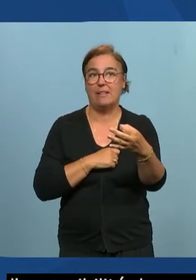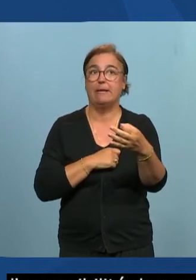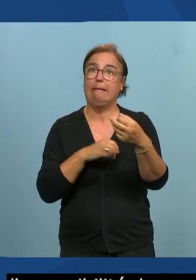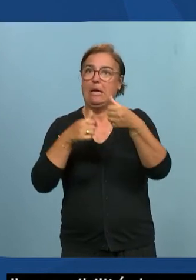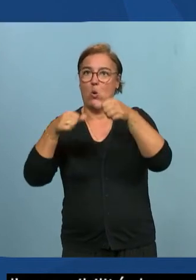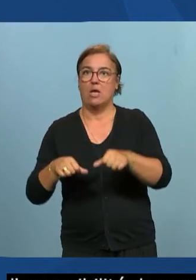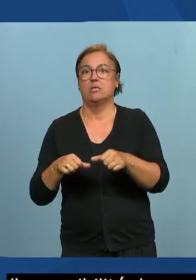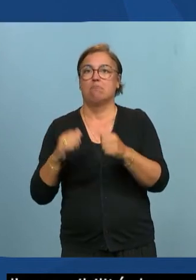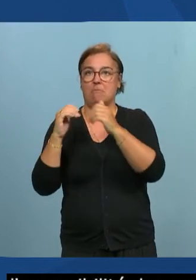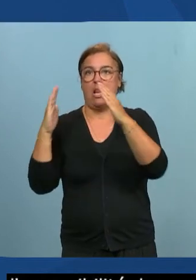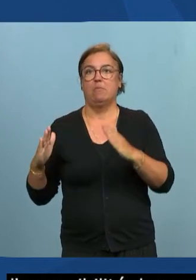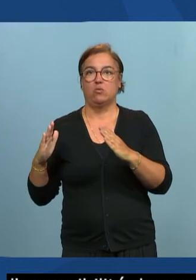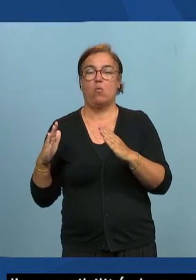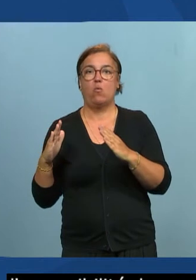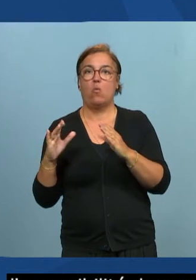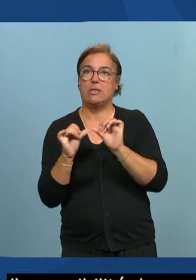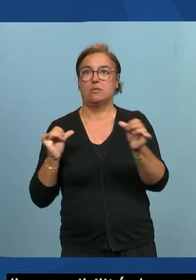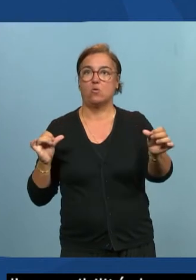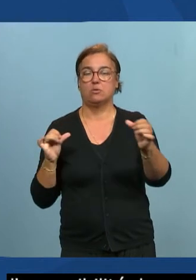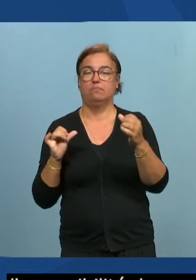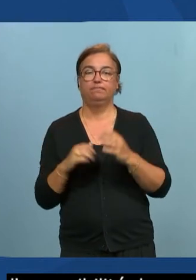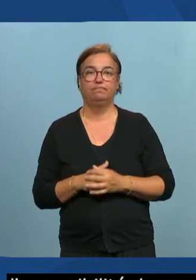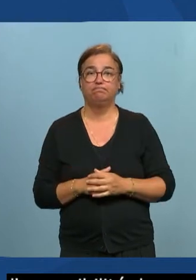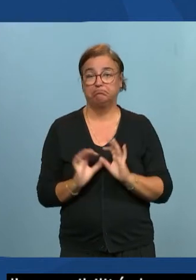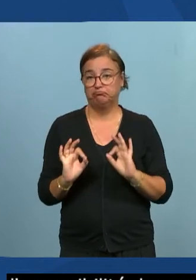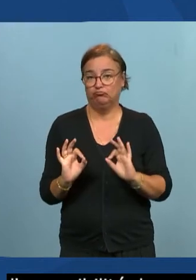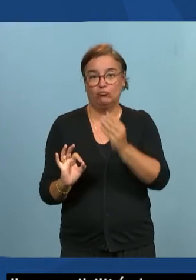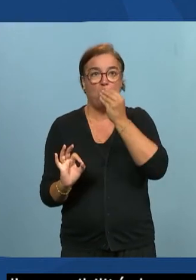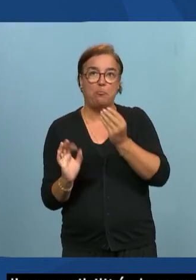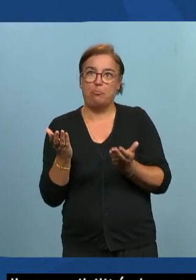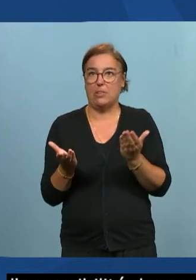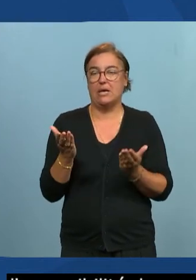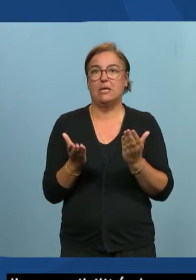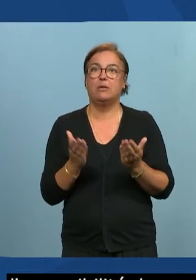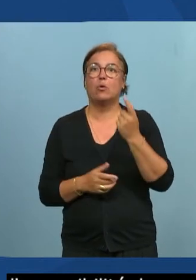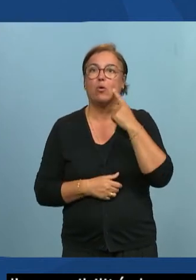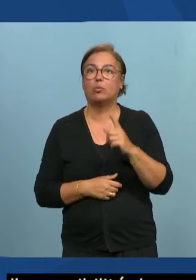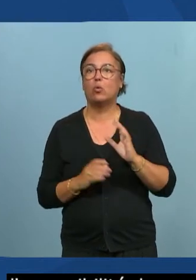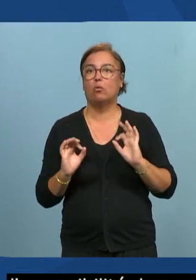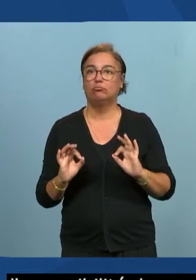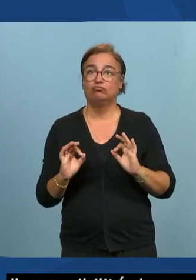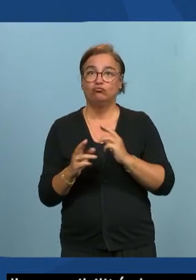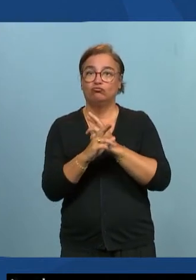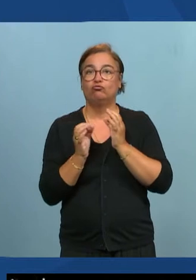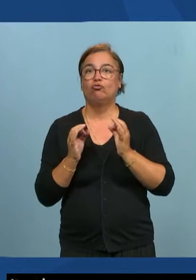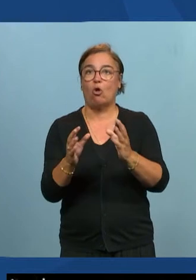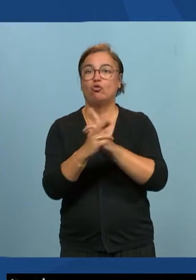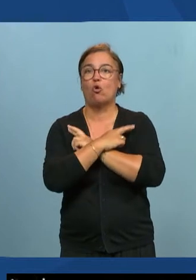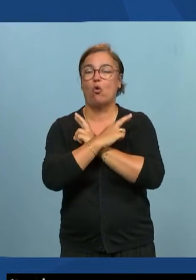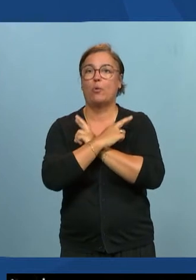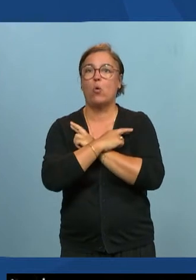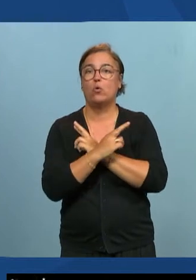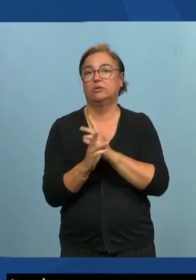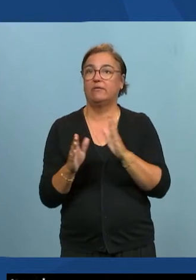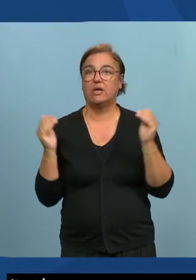pour avoir un temps de repos entre deux jours de bureau parce que les